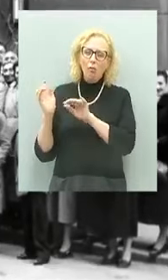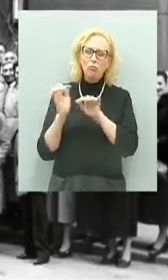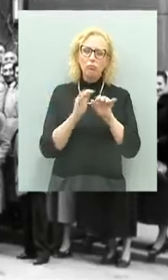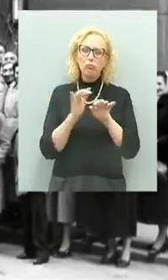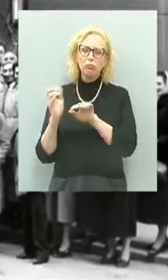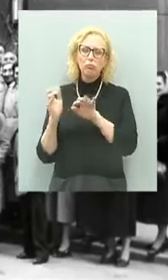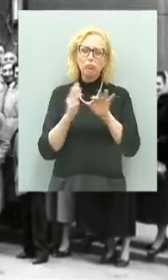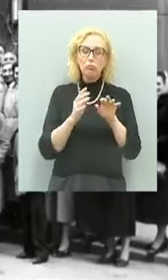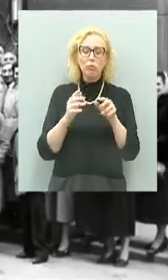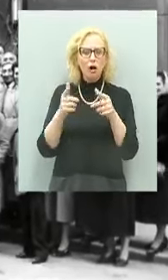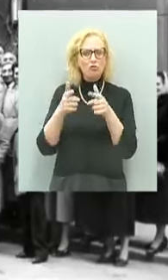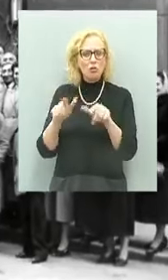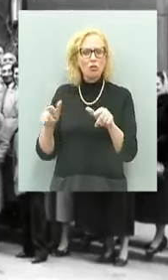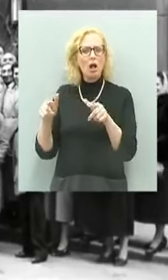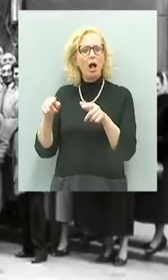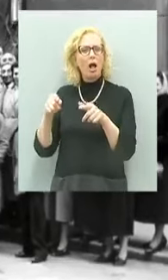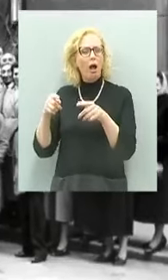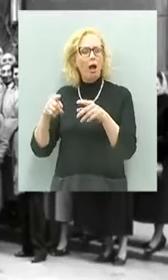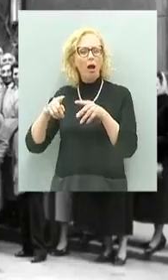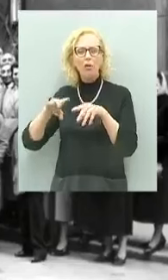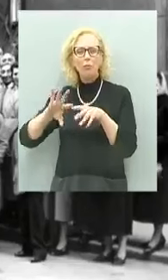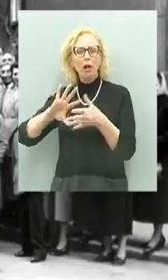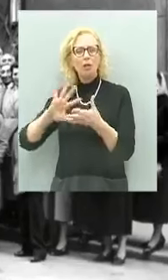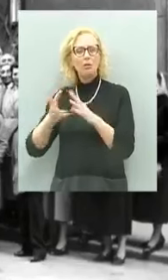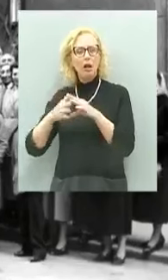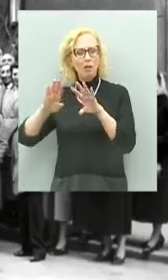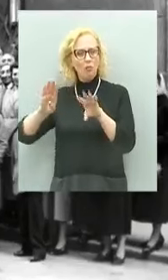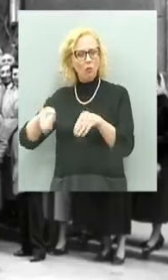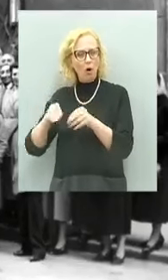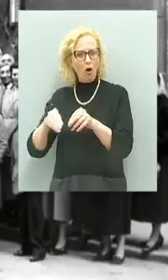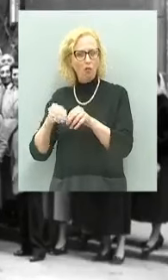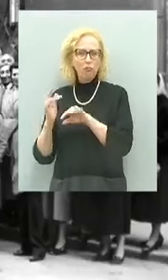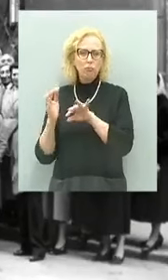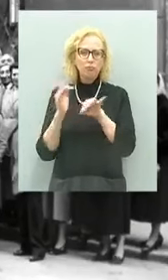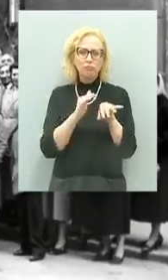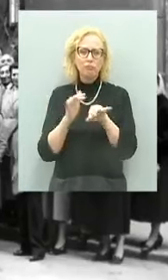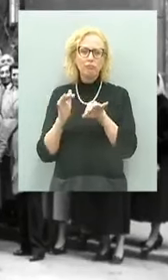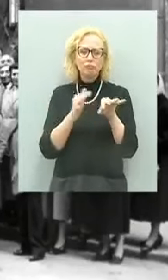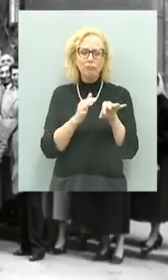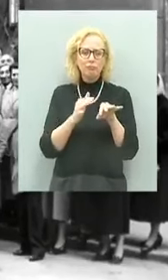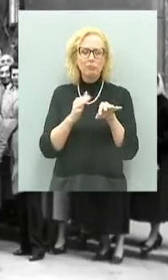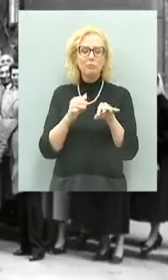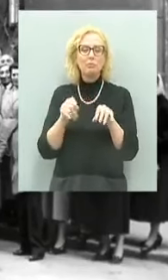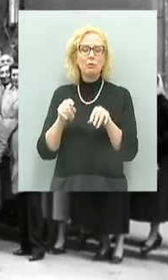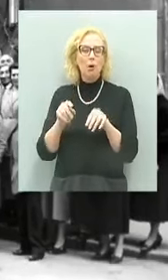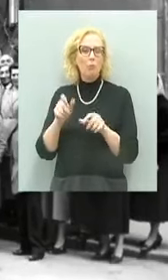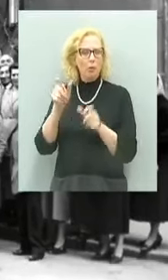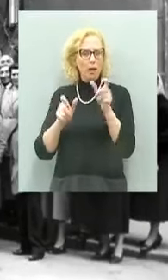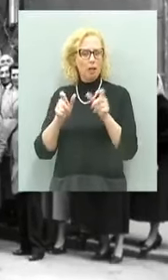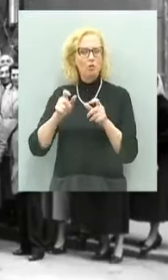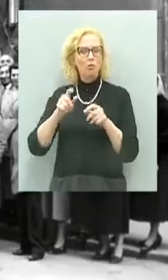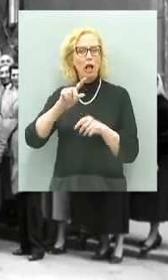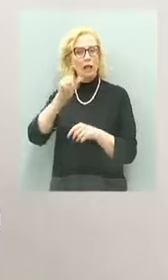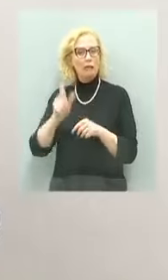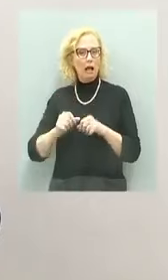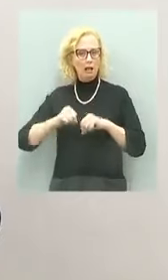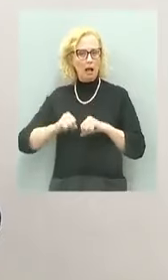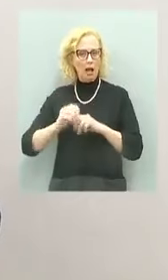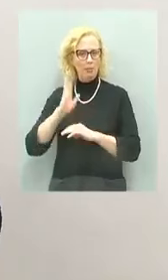svuota sostanzialmente molte città in le principali località abitate dagli italiani.